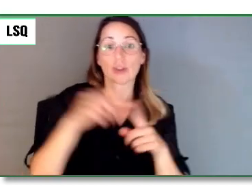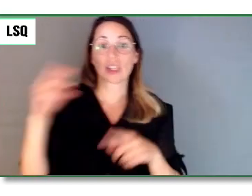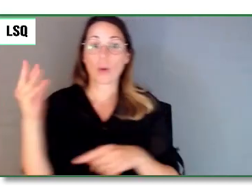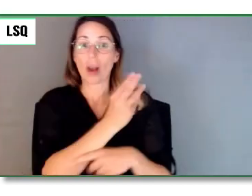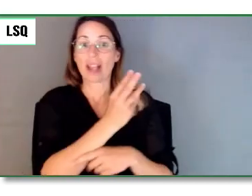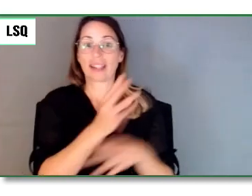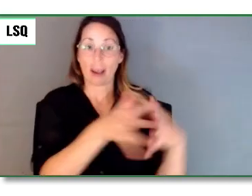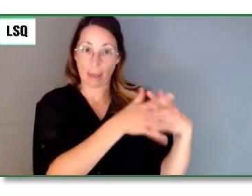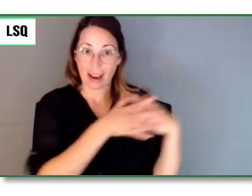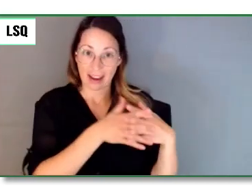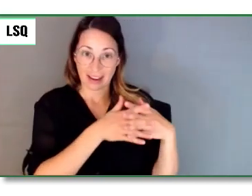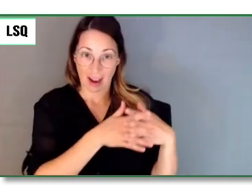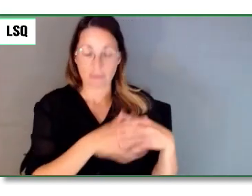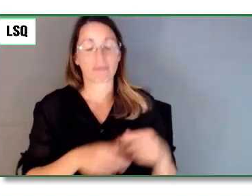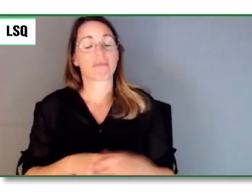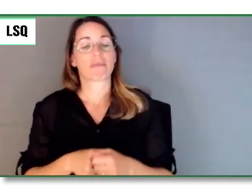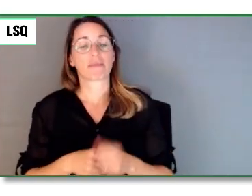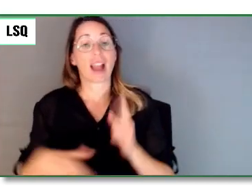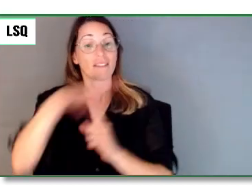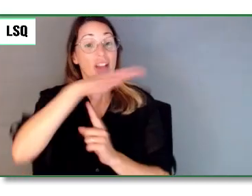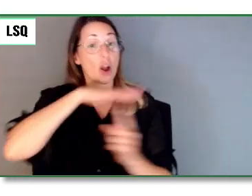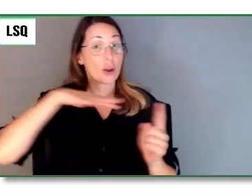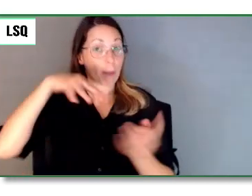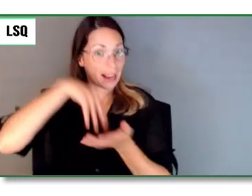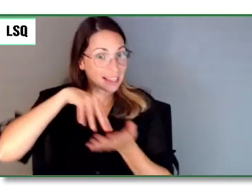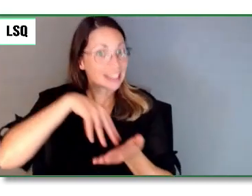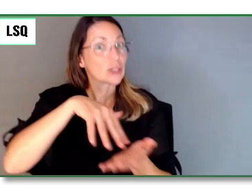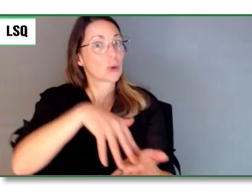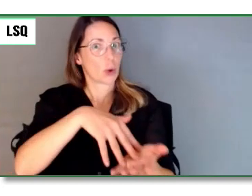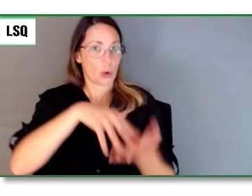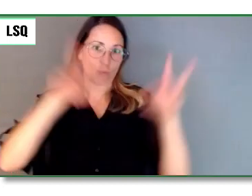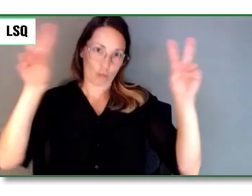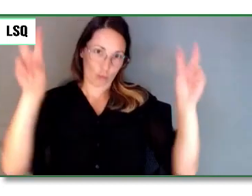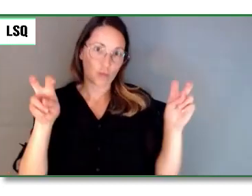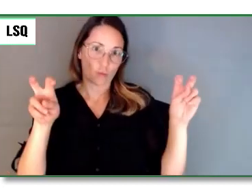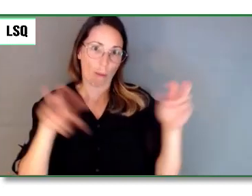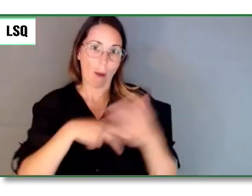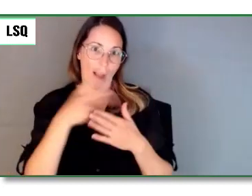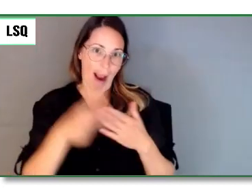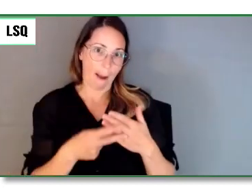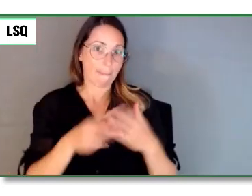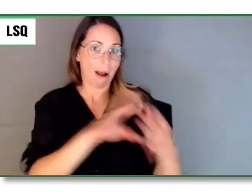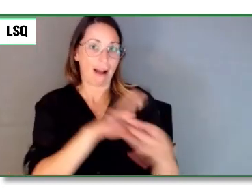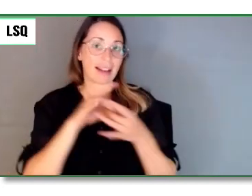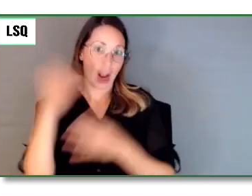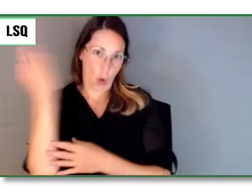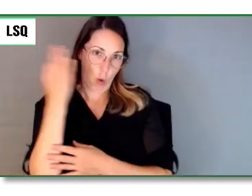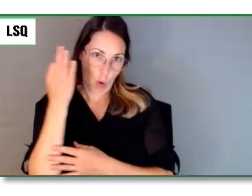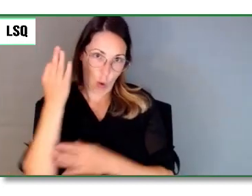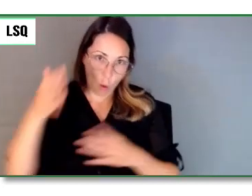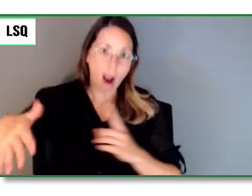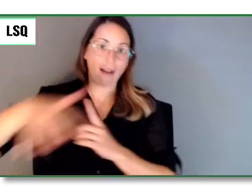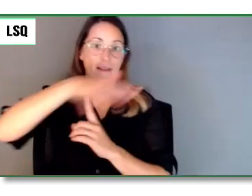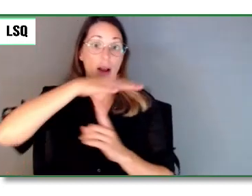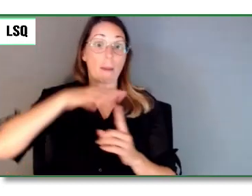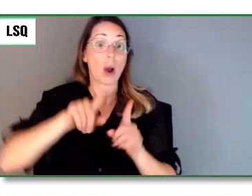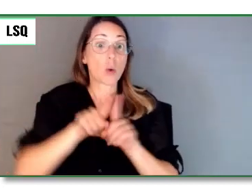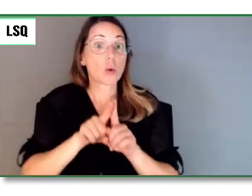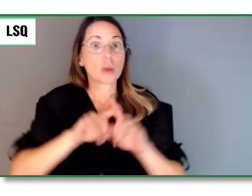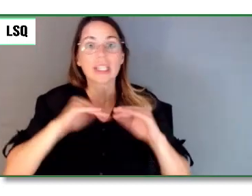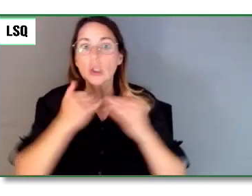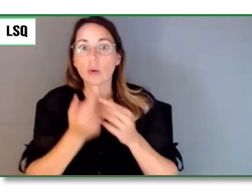'environnement. Et les questions clés que je demande à mes élèves de considérer dans ces cours, c'est, par exemple,